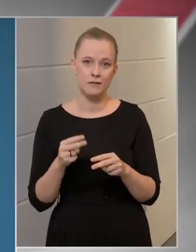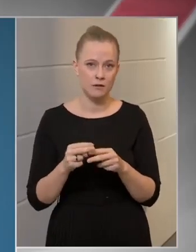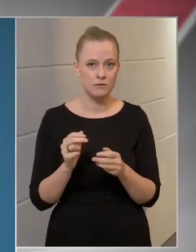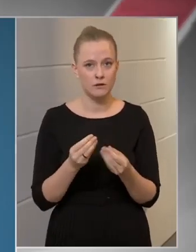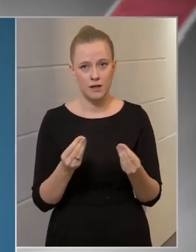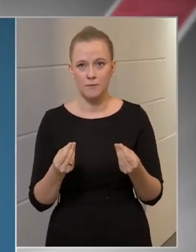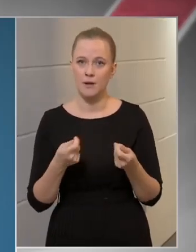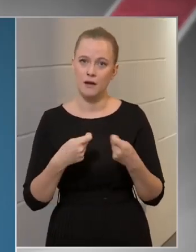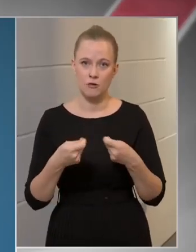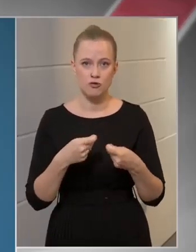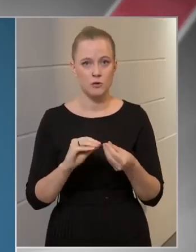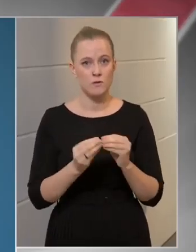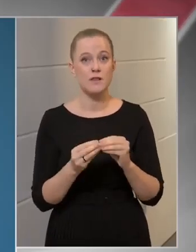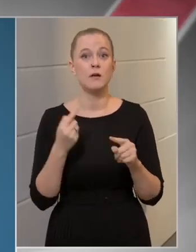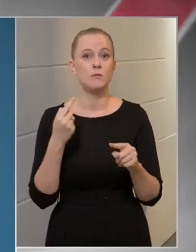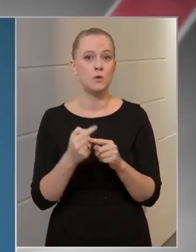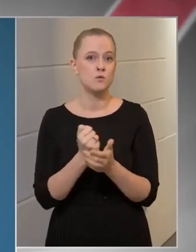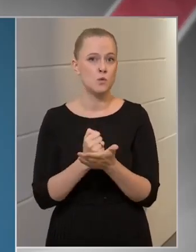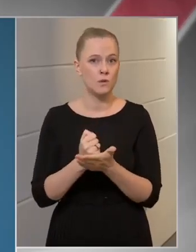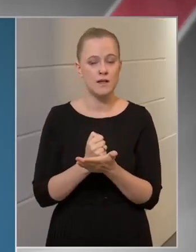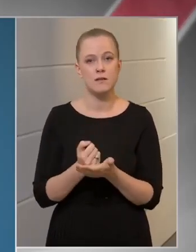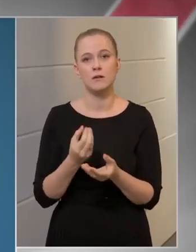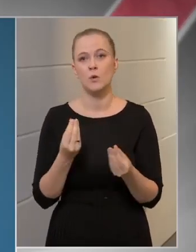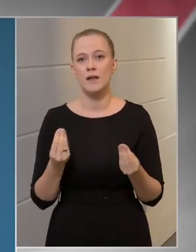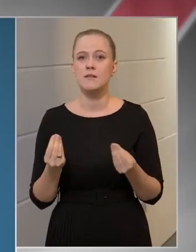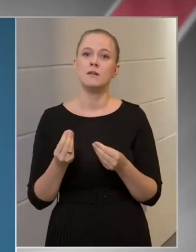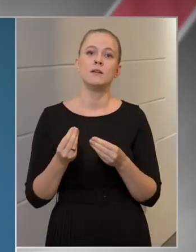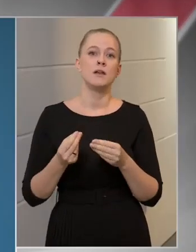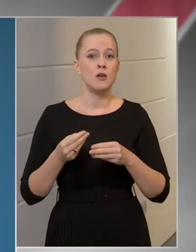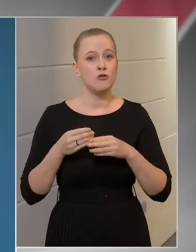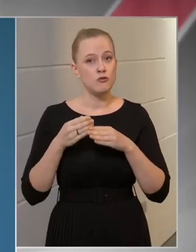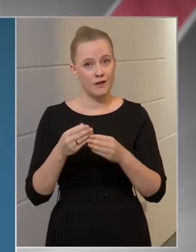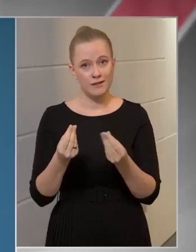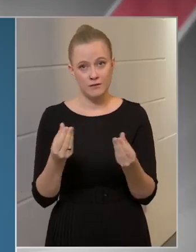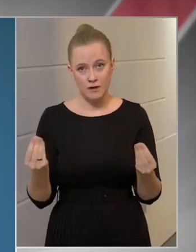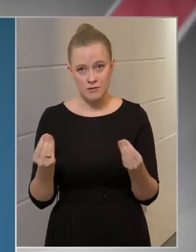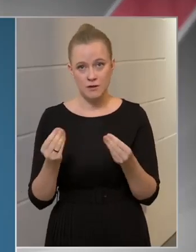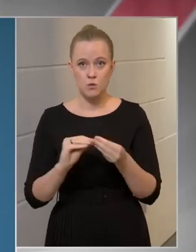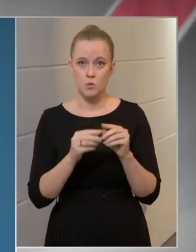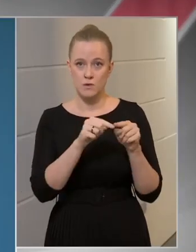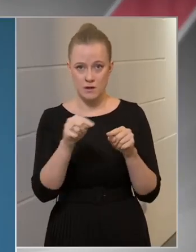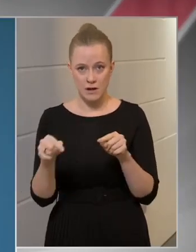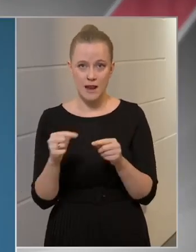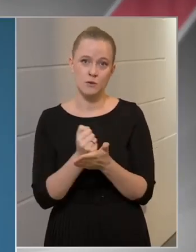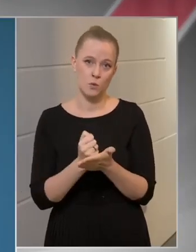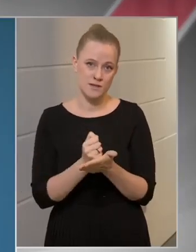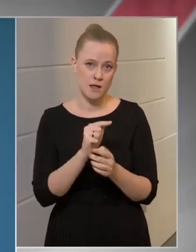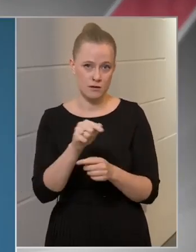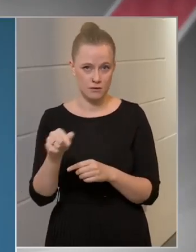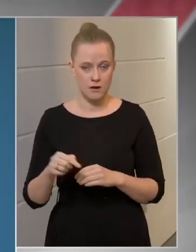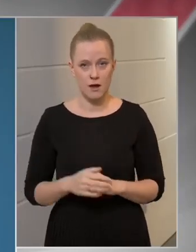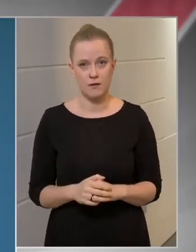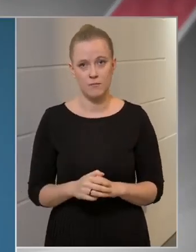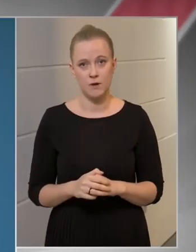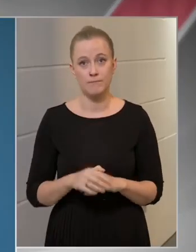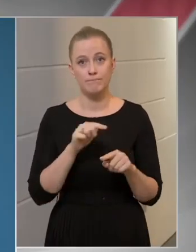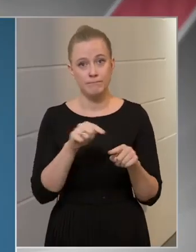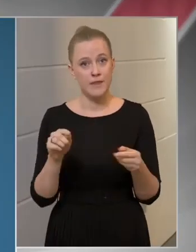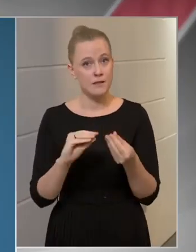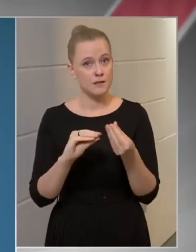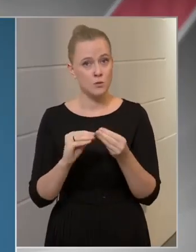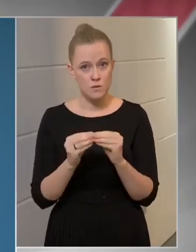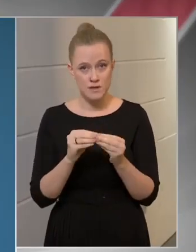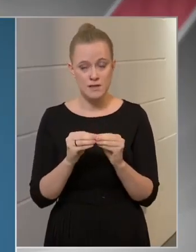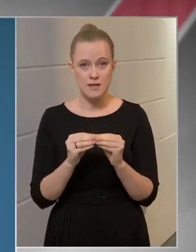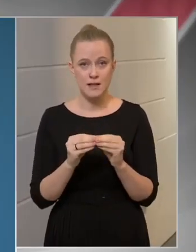üzletbe, valamint a gyógyszert, gyógyászati segédeszköz forgalmazó üzletbe, a gyógyszertárakba. Ezekben az üzletekben